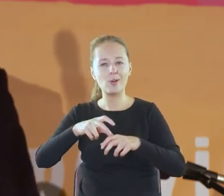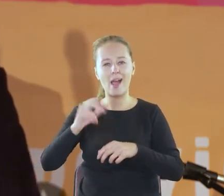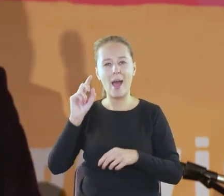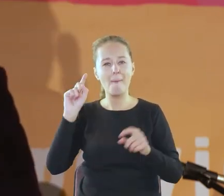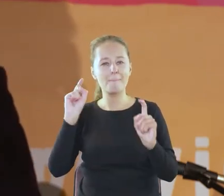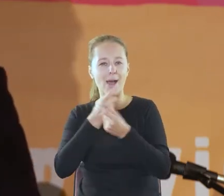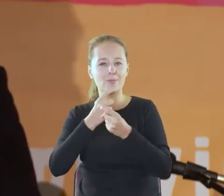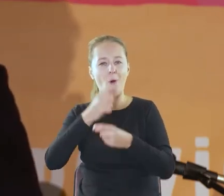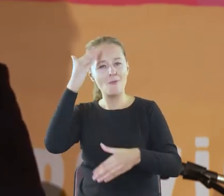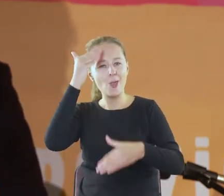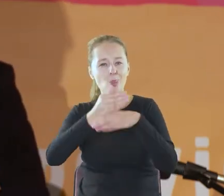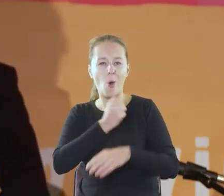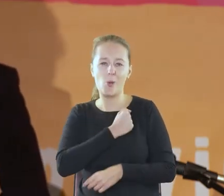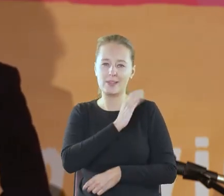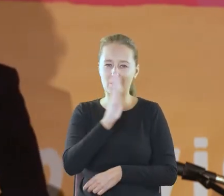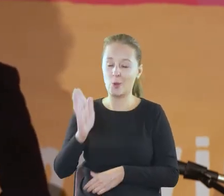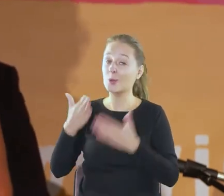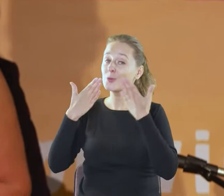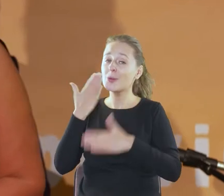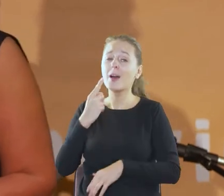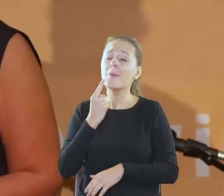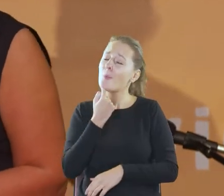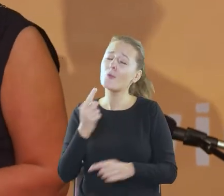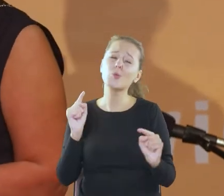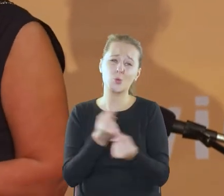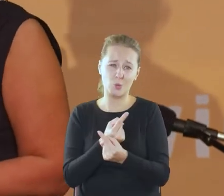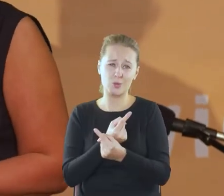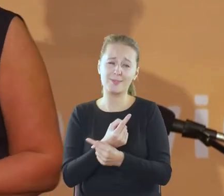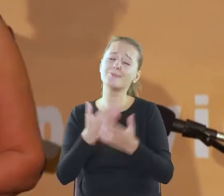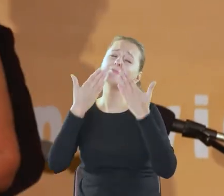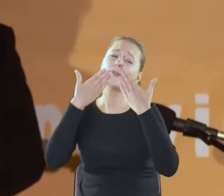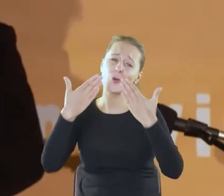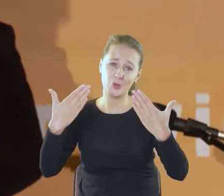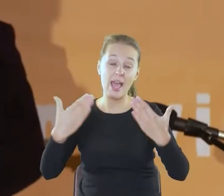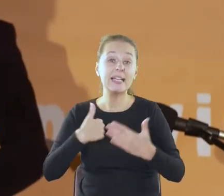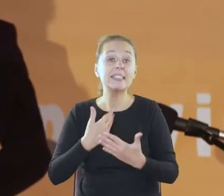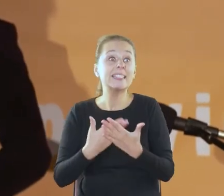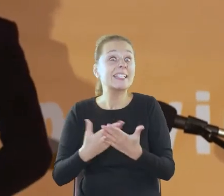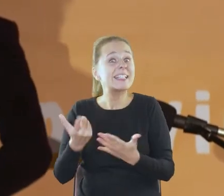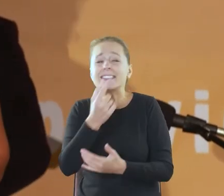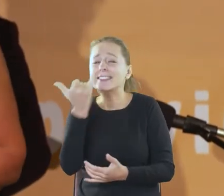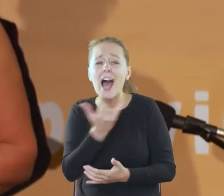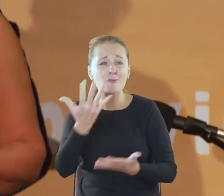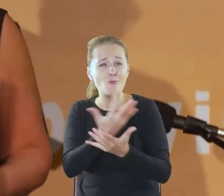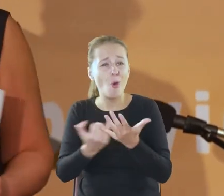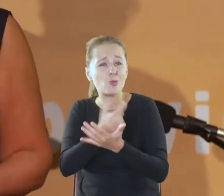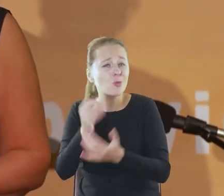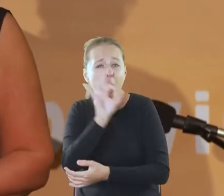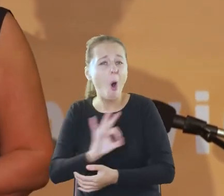Dziękuję bardzo. Ja powiem bardzo króciutko. Nie będzie to zwierzenie, będzie to podziękowanie, bo ja zawsze wykorzystuję tę okazję